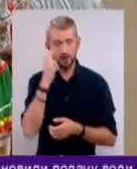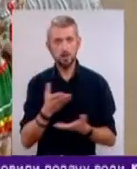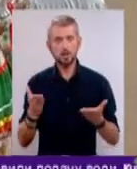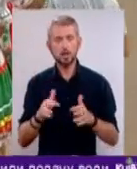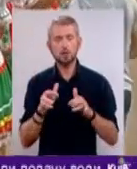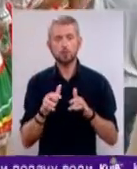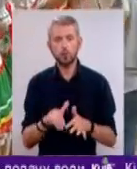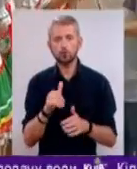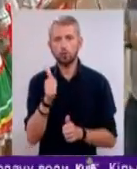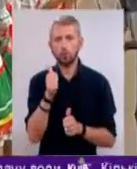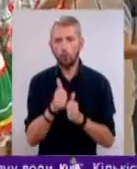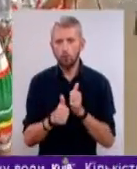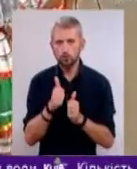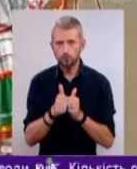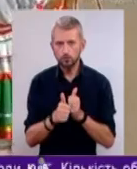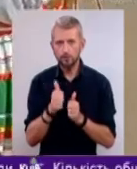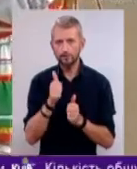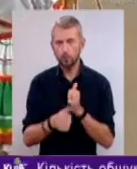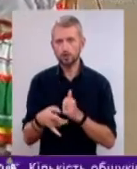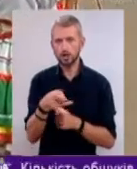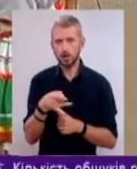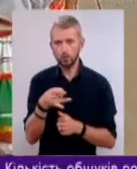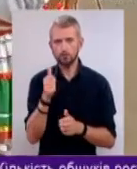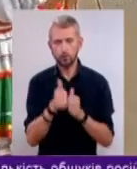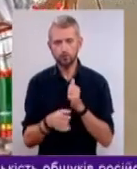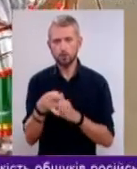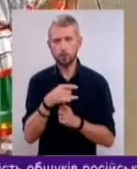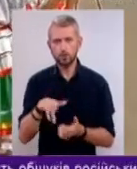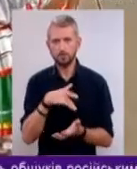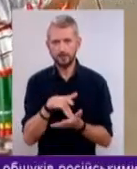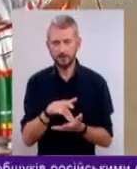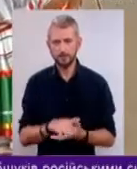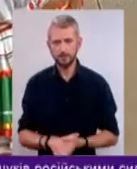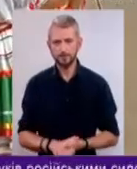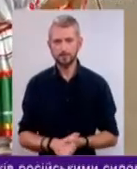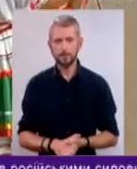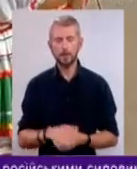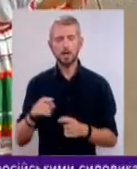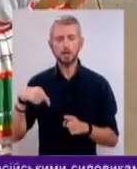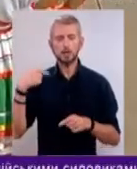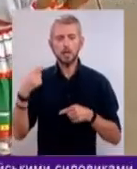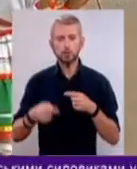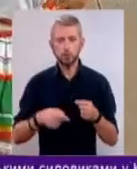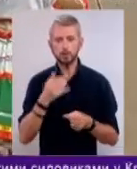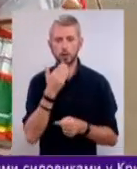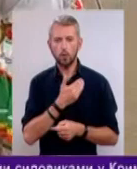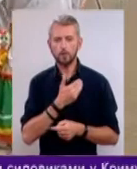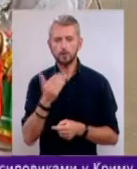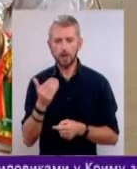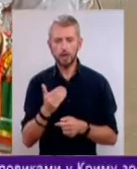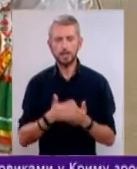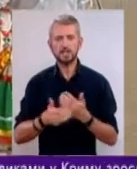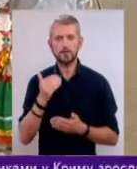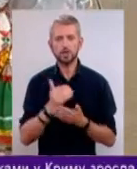проходять у кожному районі міста. Наступний і останній завершальний міні